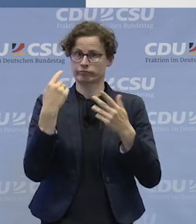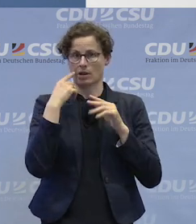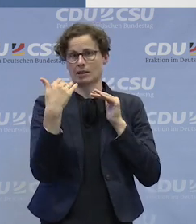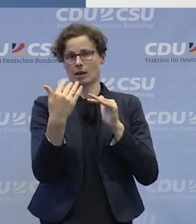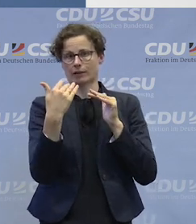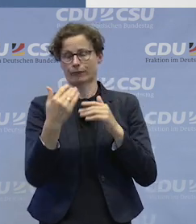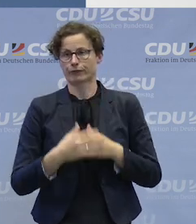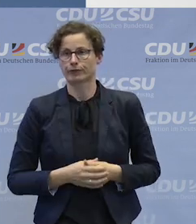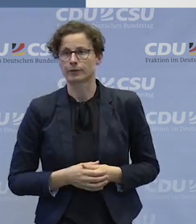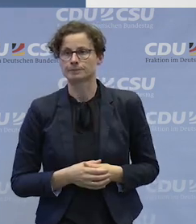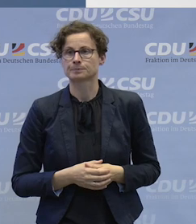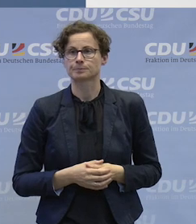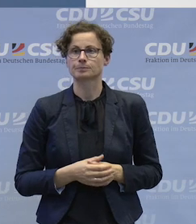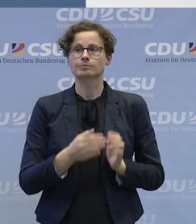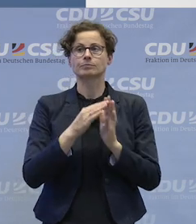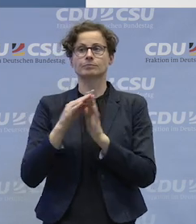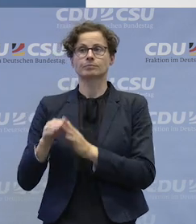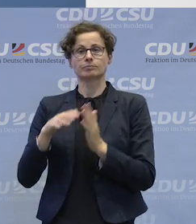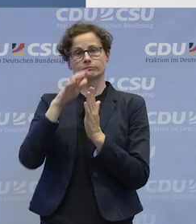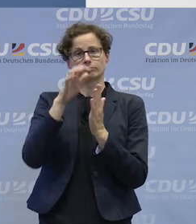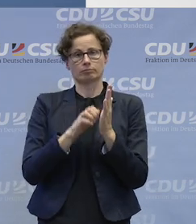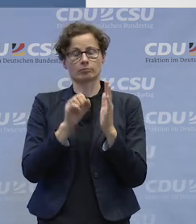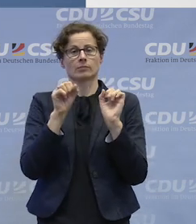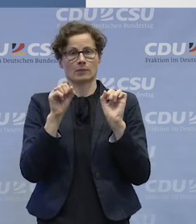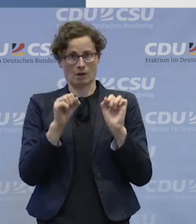Dann benutzen wir die leichte Sprache,